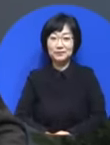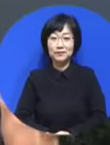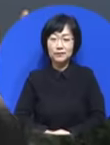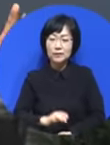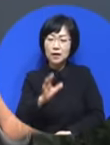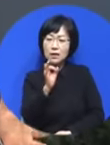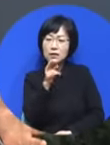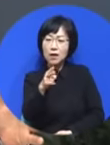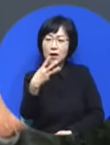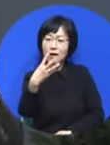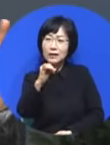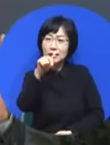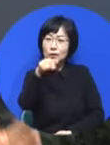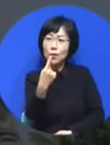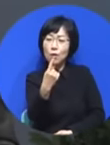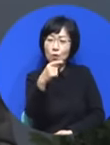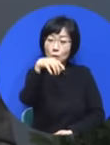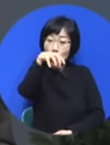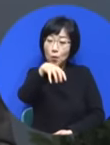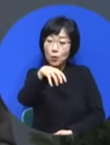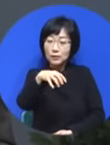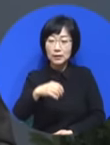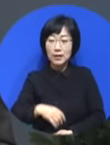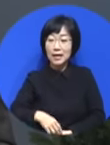여리고도 길갈도 필요 없습니다.